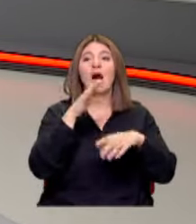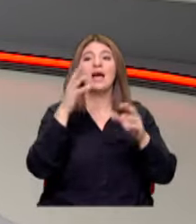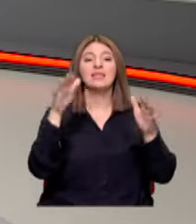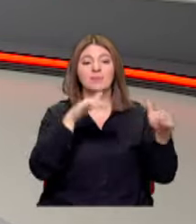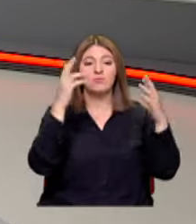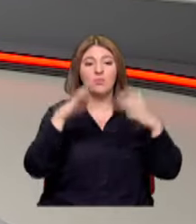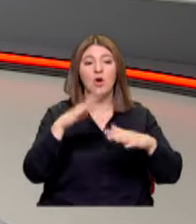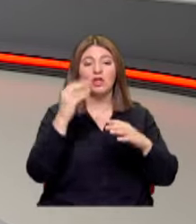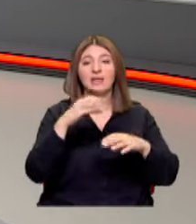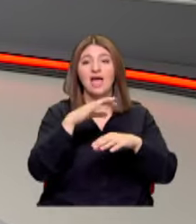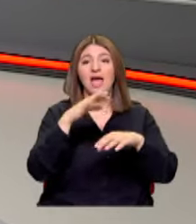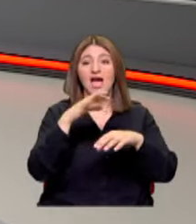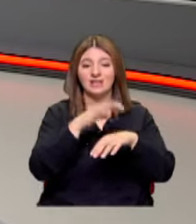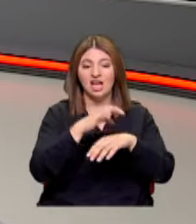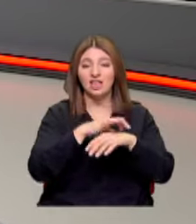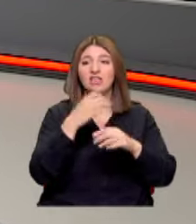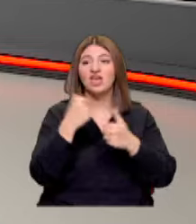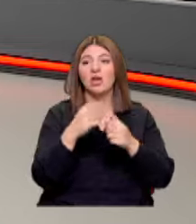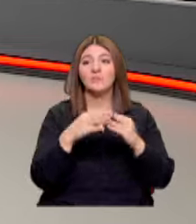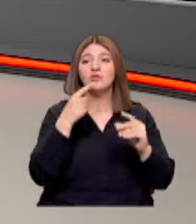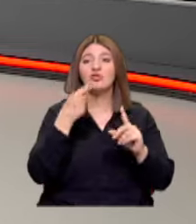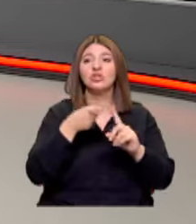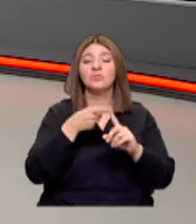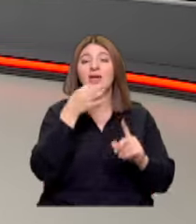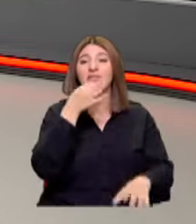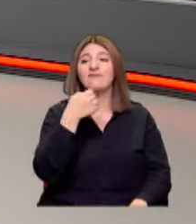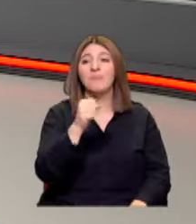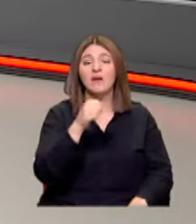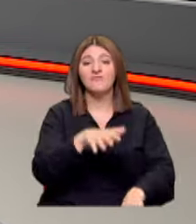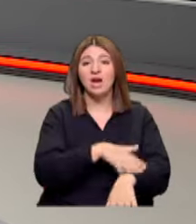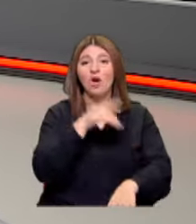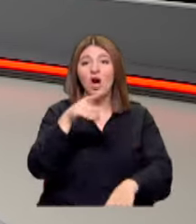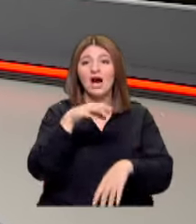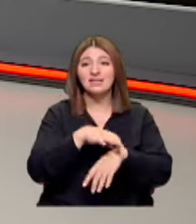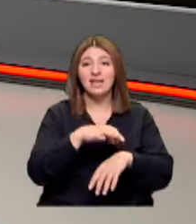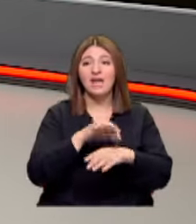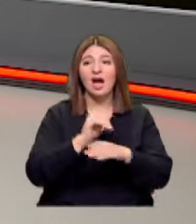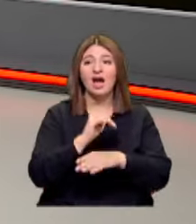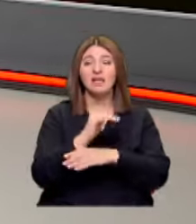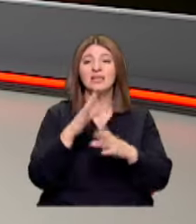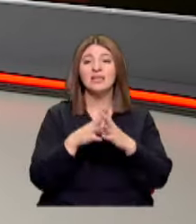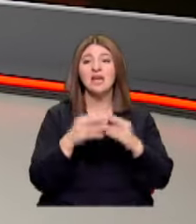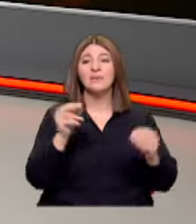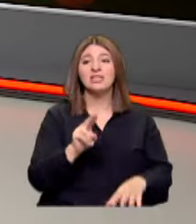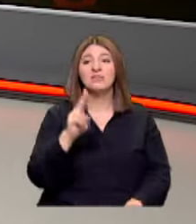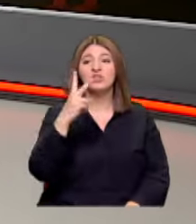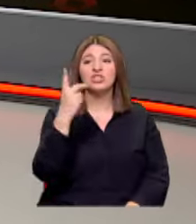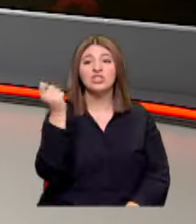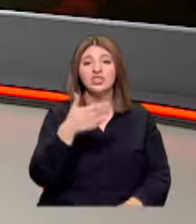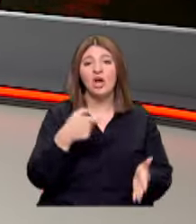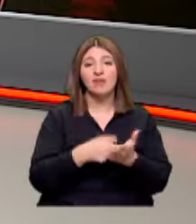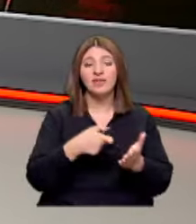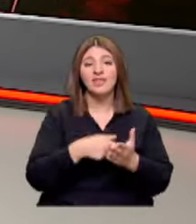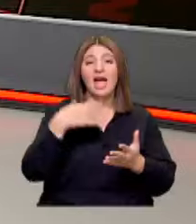kaybetti Kendisi soruşturma izni vermeyen valiye O hastanede hayatını kaybeden 72 kişi